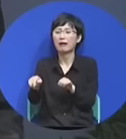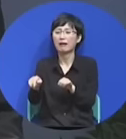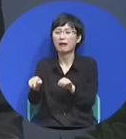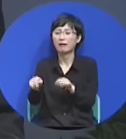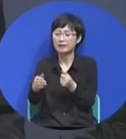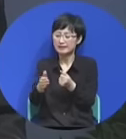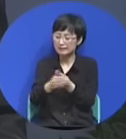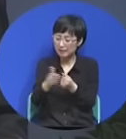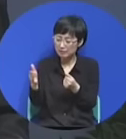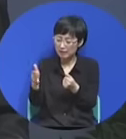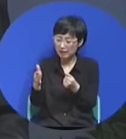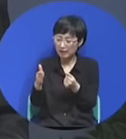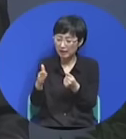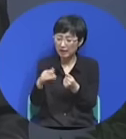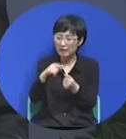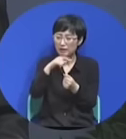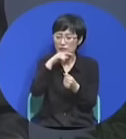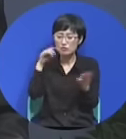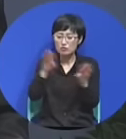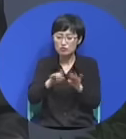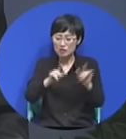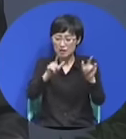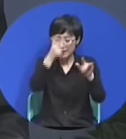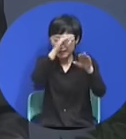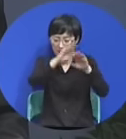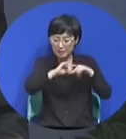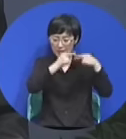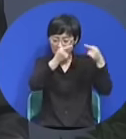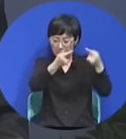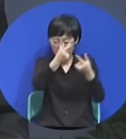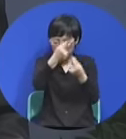그래서 추위를 지킬 수 있는 대로 간다는 겁니다